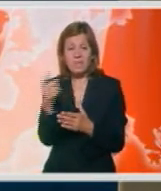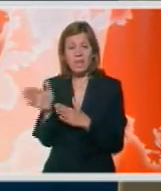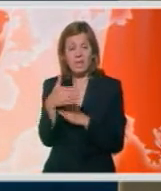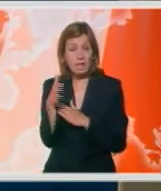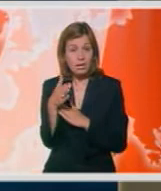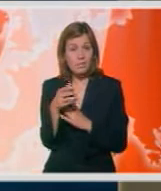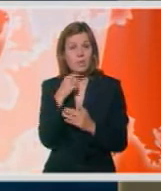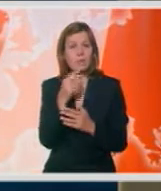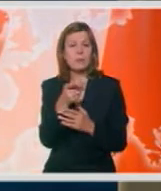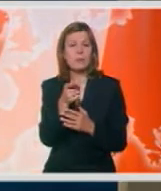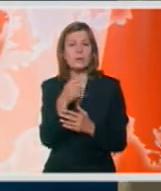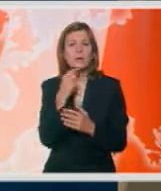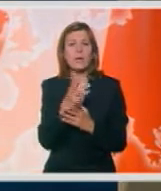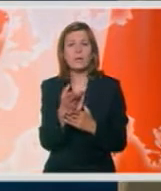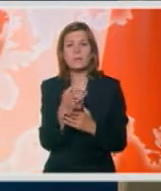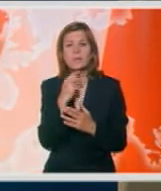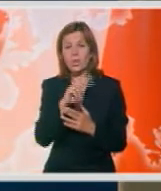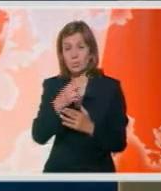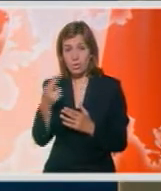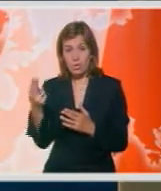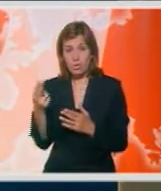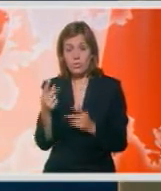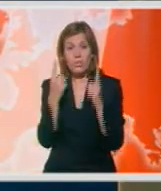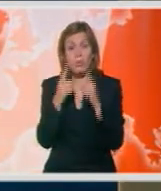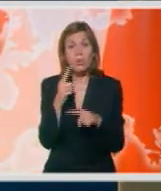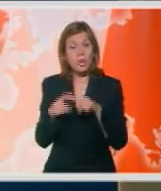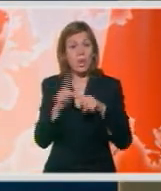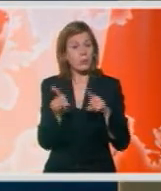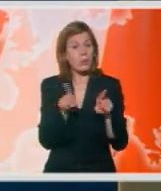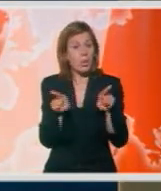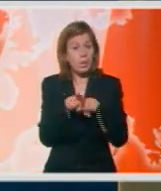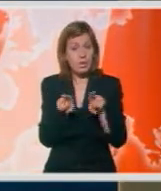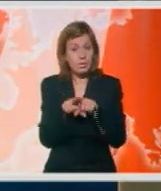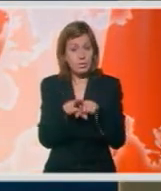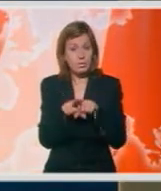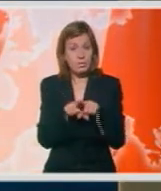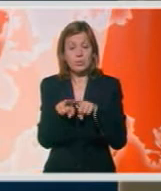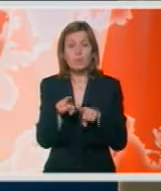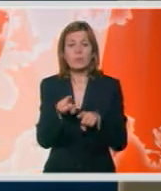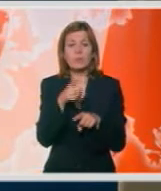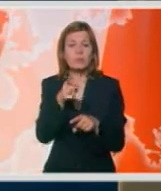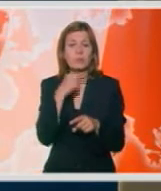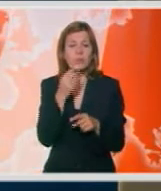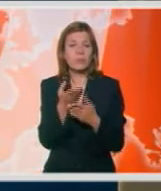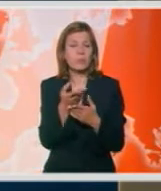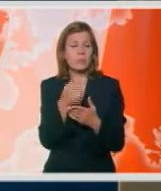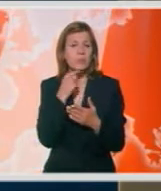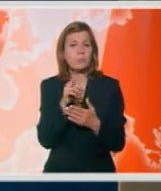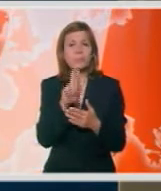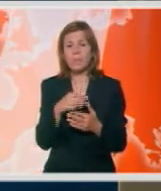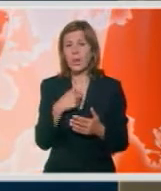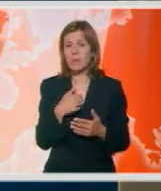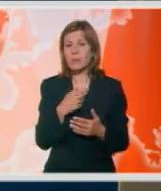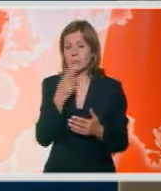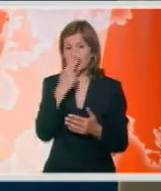populacije ili subpopulacije, znači postoje nekakve razlike u tom segmentu mitohorndialne